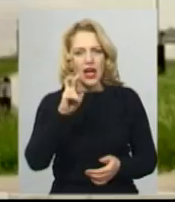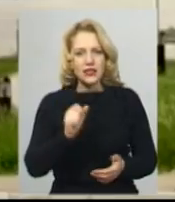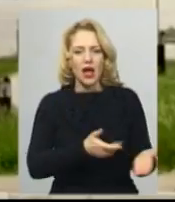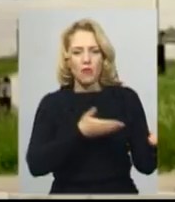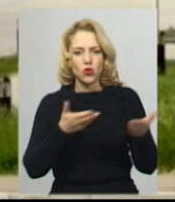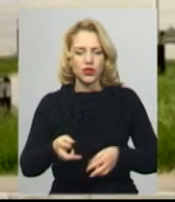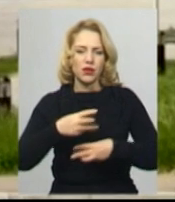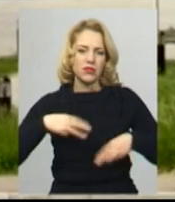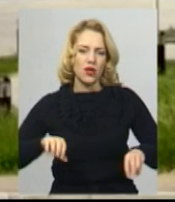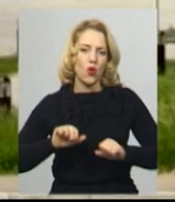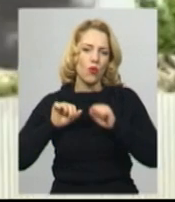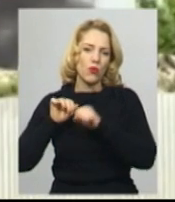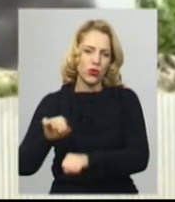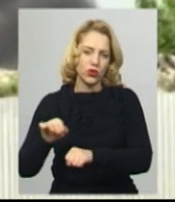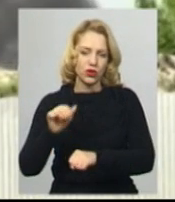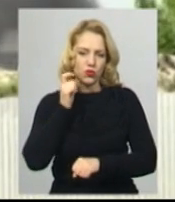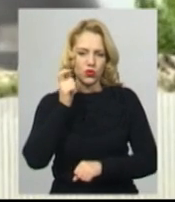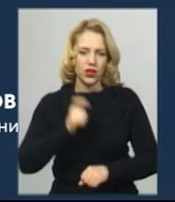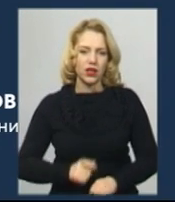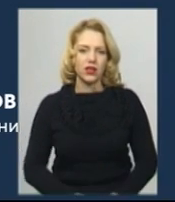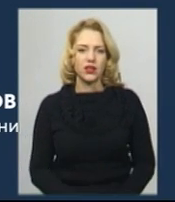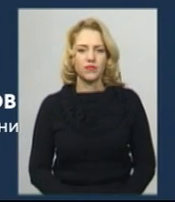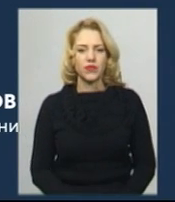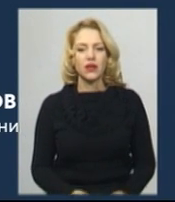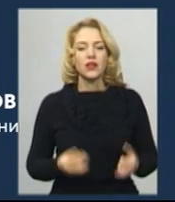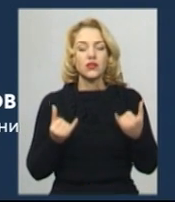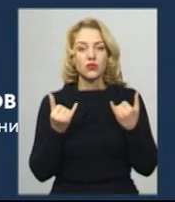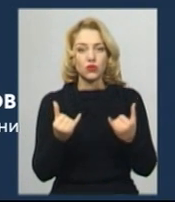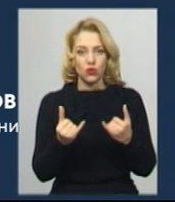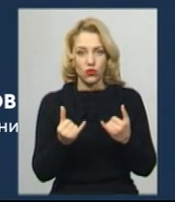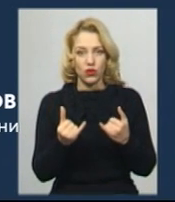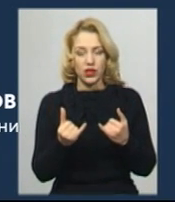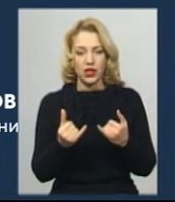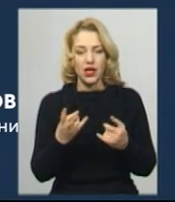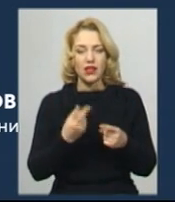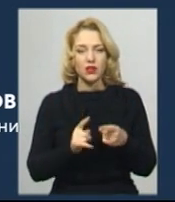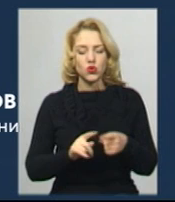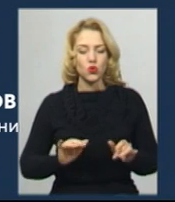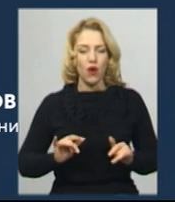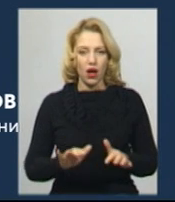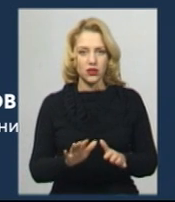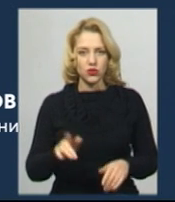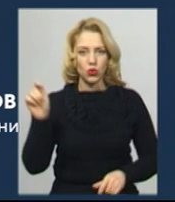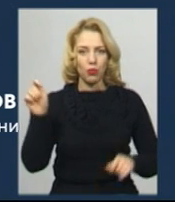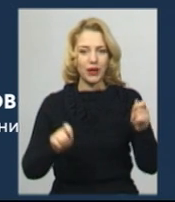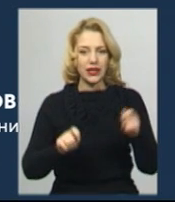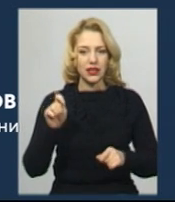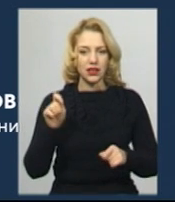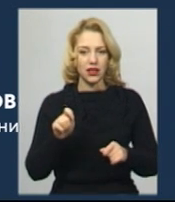обласного комісаріату Олександр Севастіянов, який супроводжує батьків. Сьогодні на цю акцію приїхали,